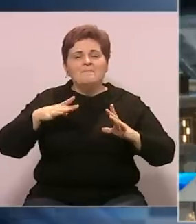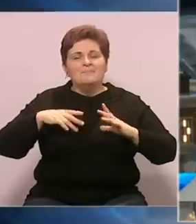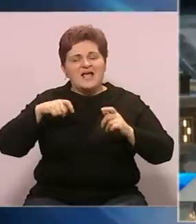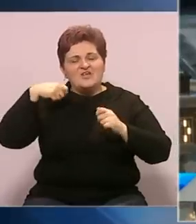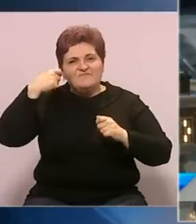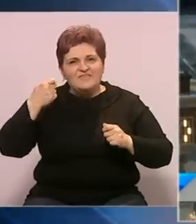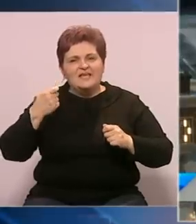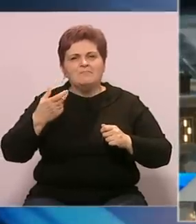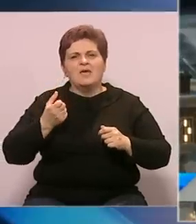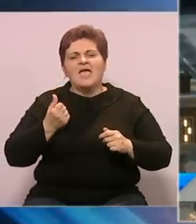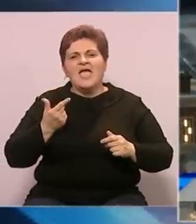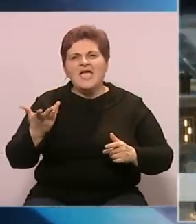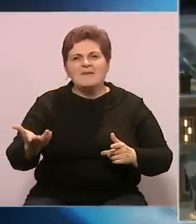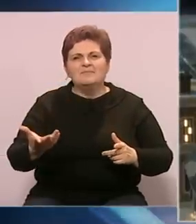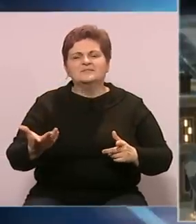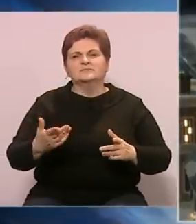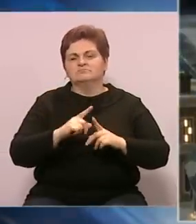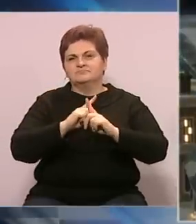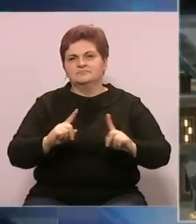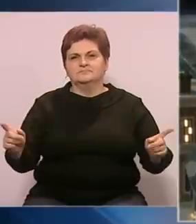i emisije o prazničnim likovima.